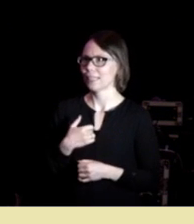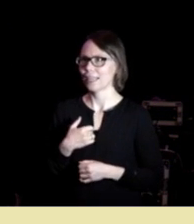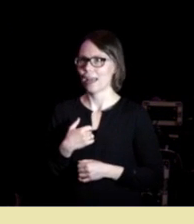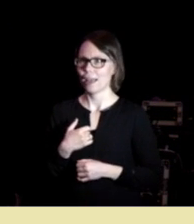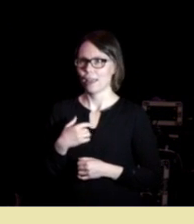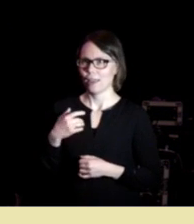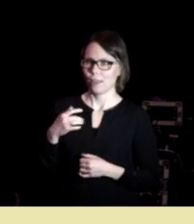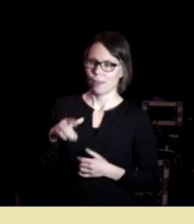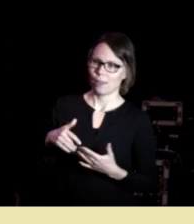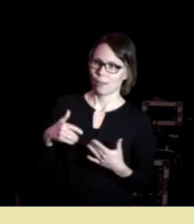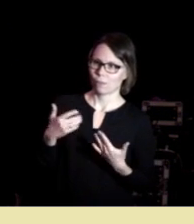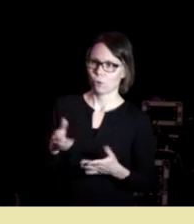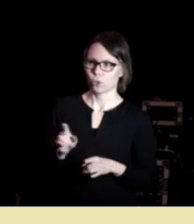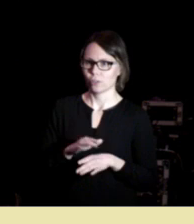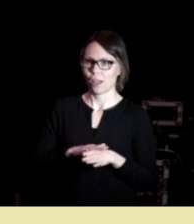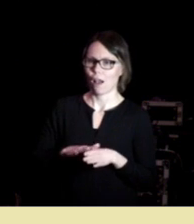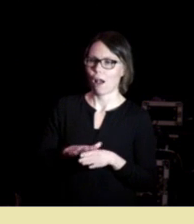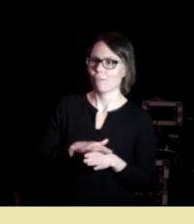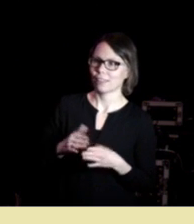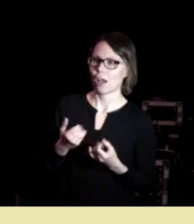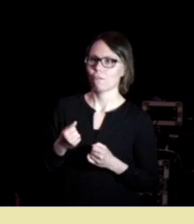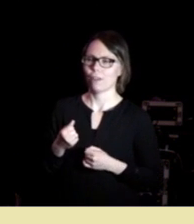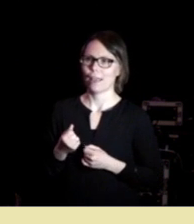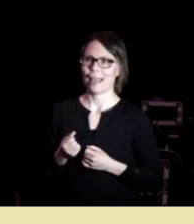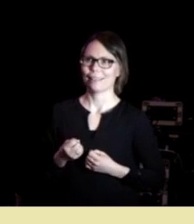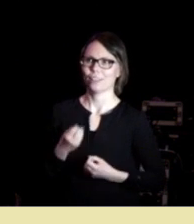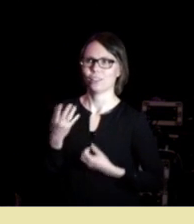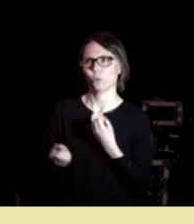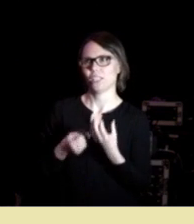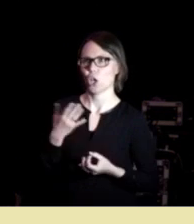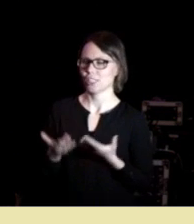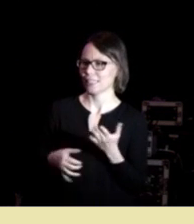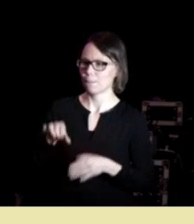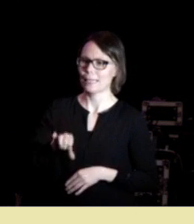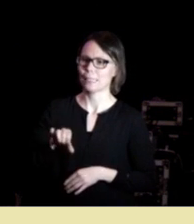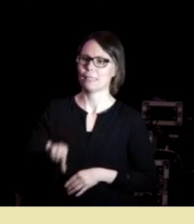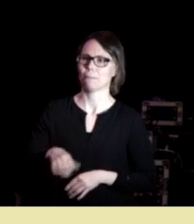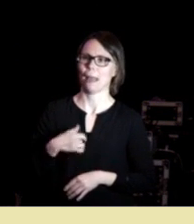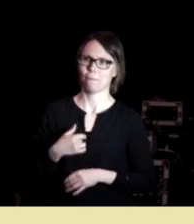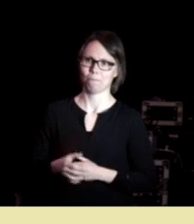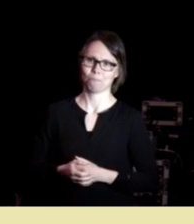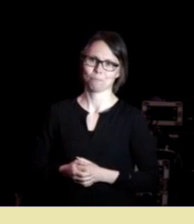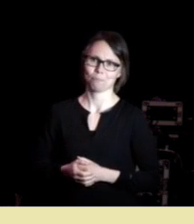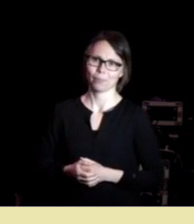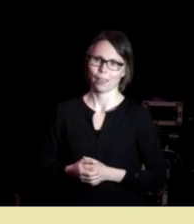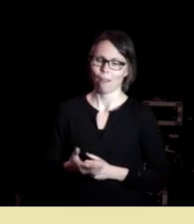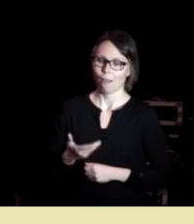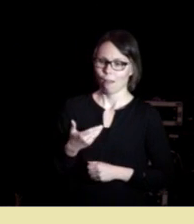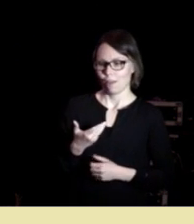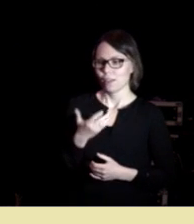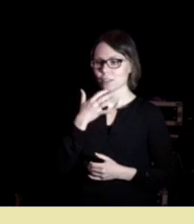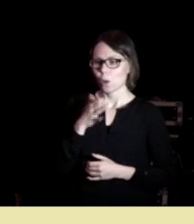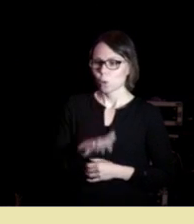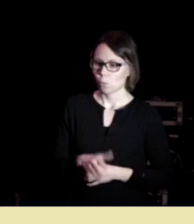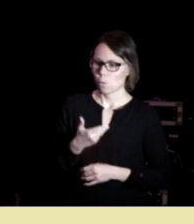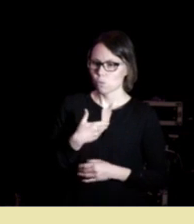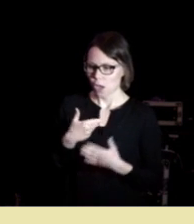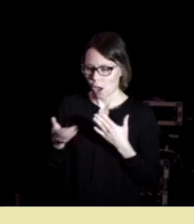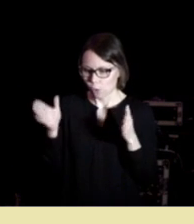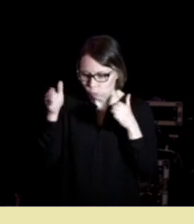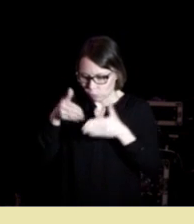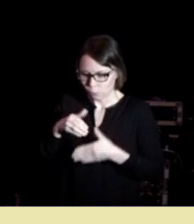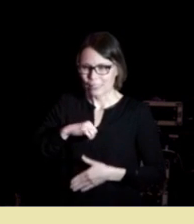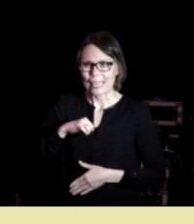sånn anfektelse av entusiastisk pessimisme. Så det vi snakker om er at mye handler om en selv.